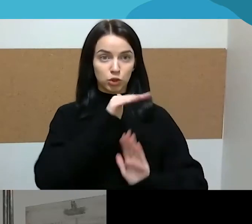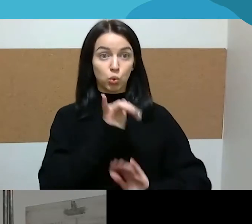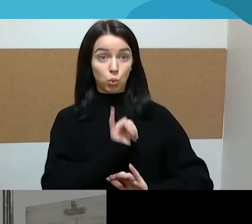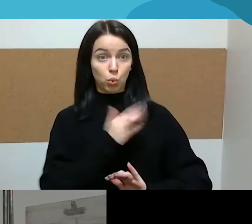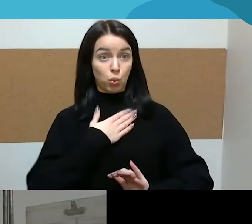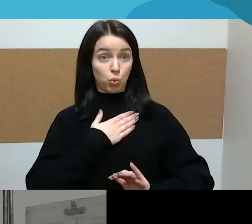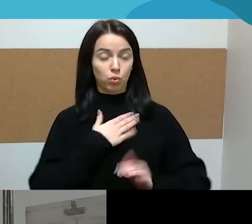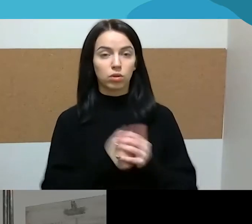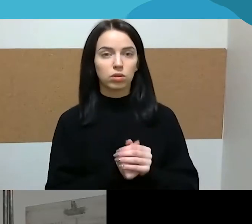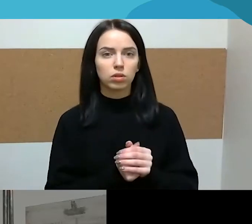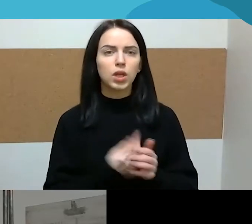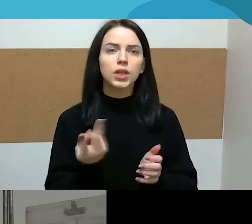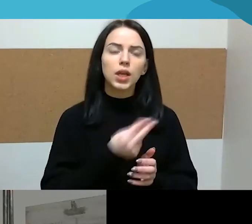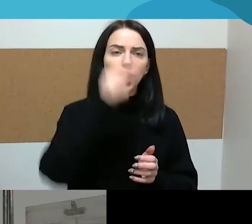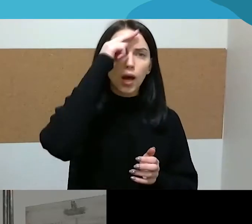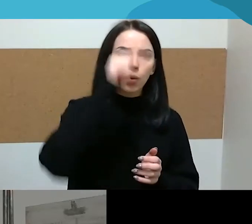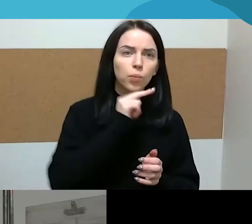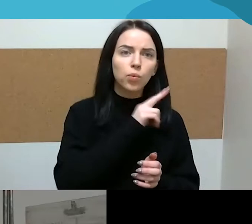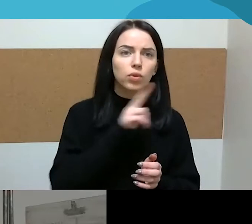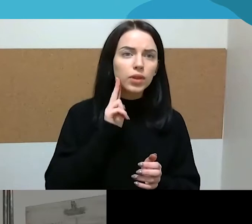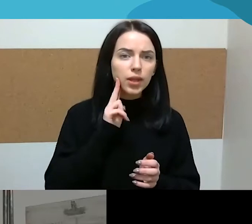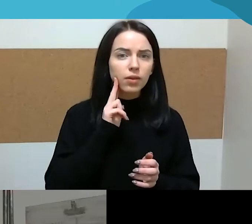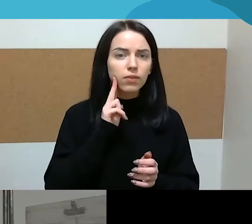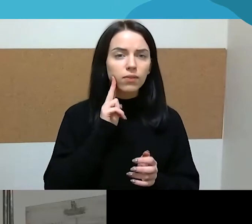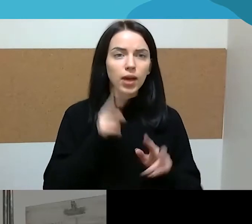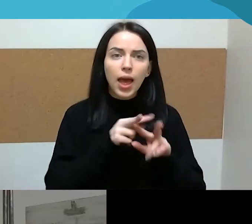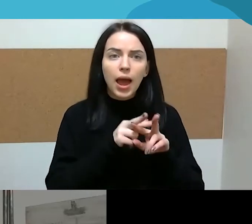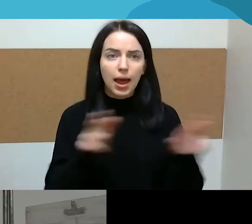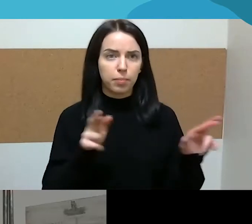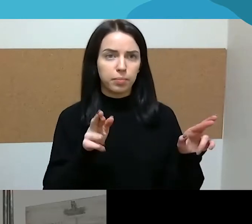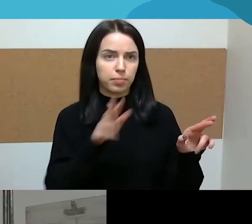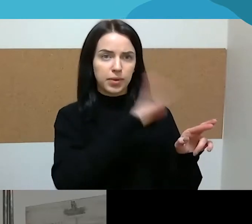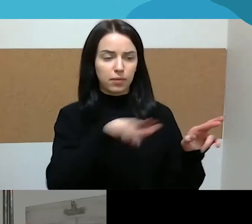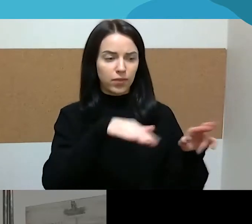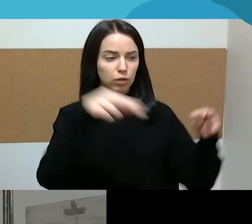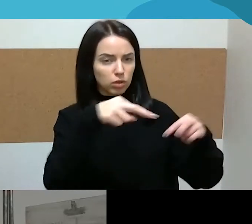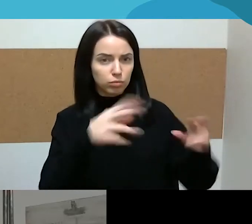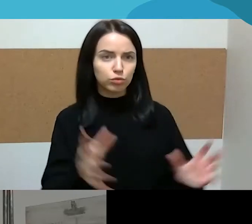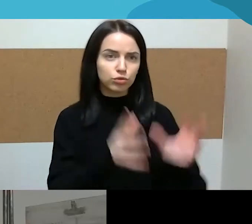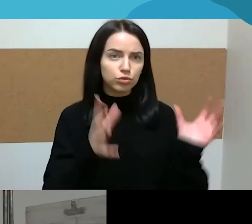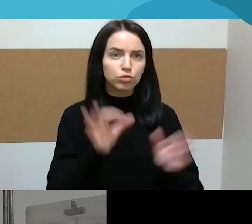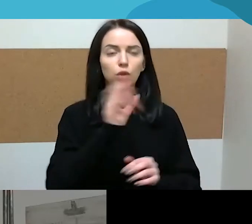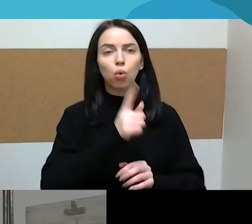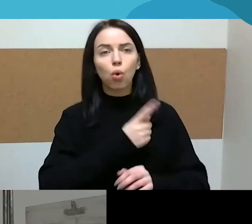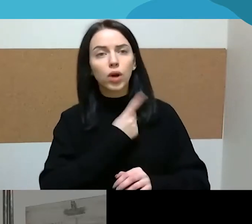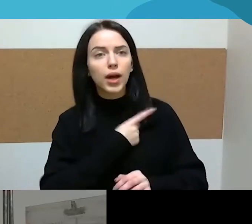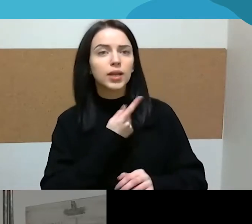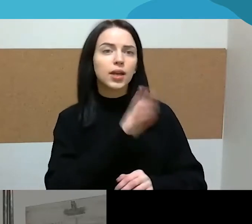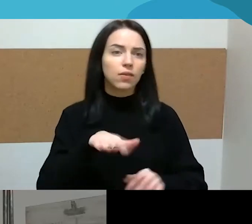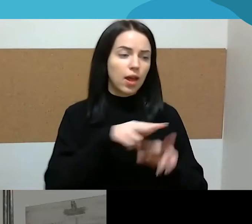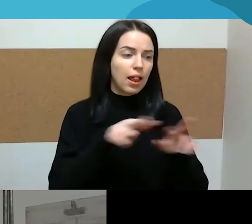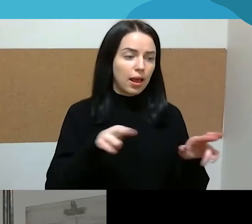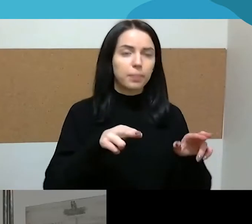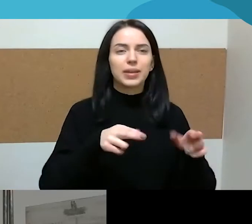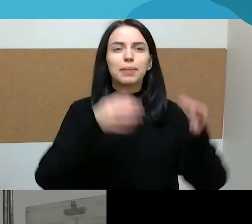abu du tėvai vienodai skiria dėmesio vaikams, vienodai skiria dėmesio savo karjeroms ir tos teisės visiškai